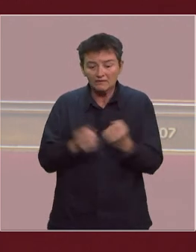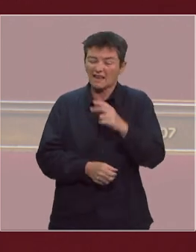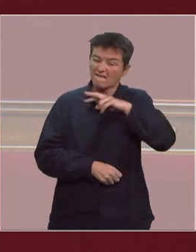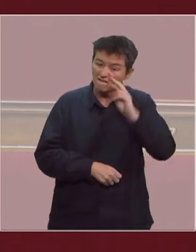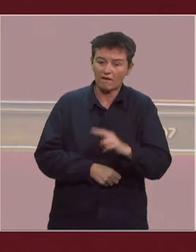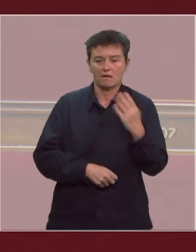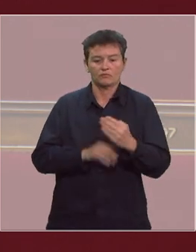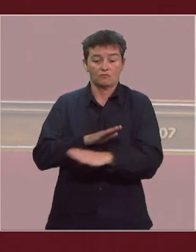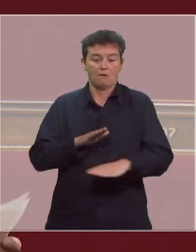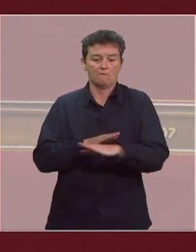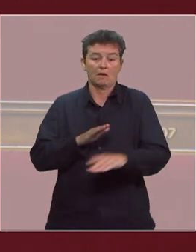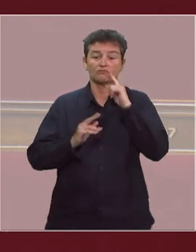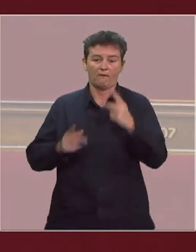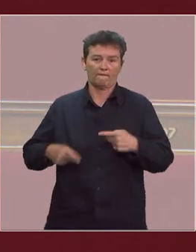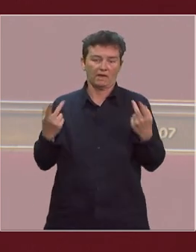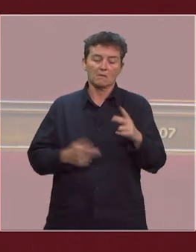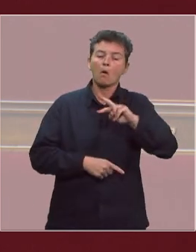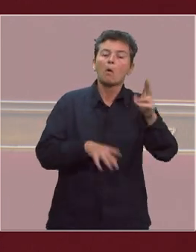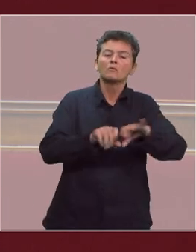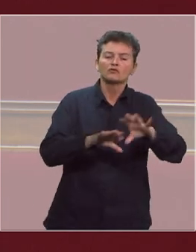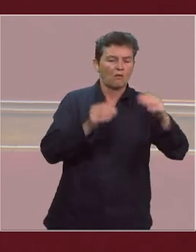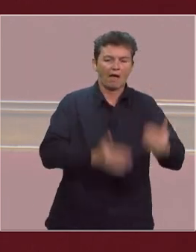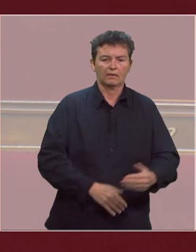indispensables au pays et faire arrêter les autres.